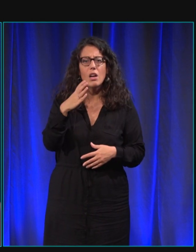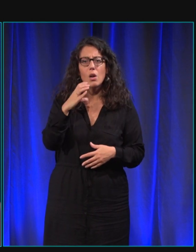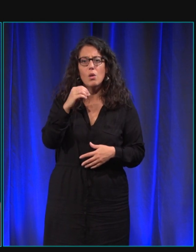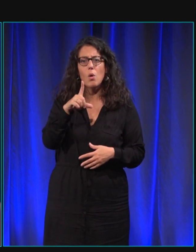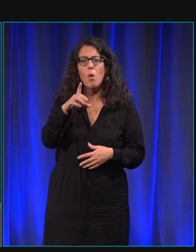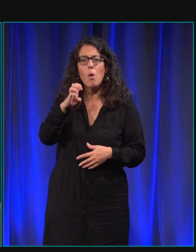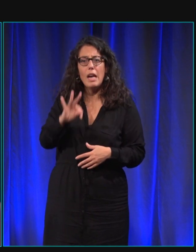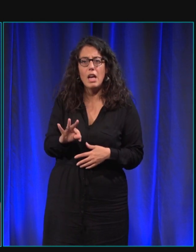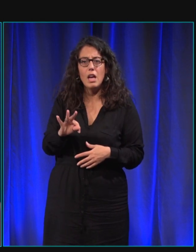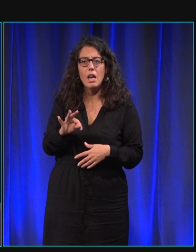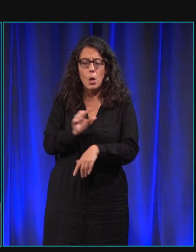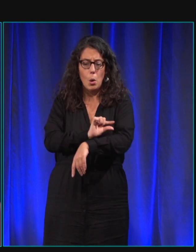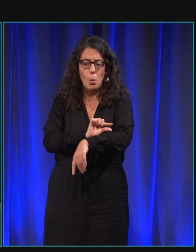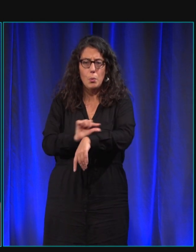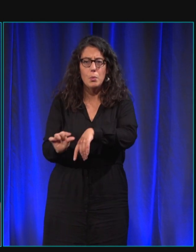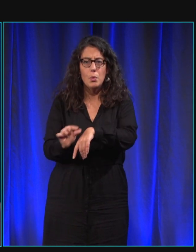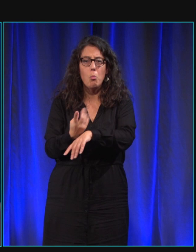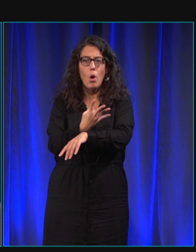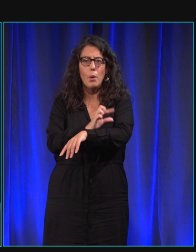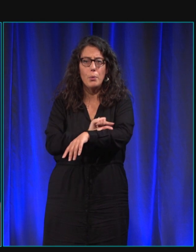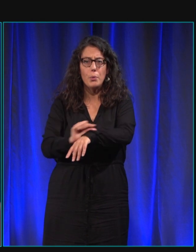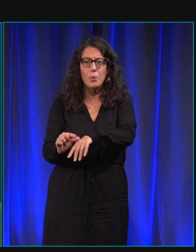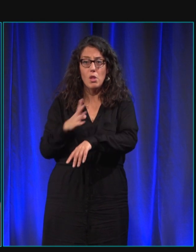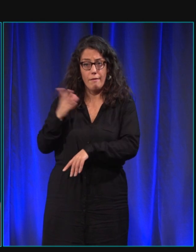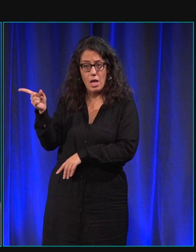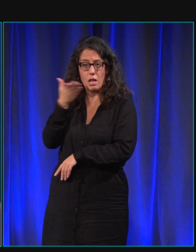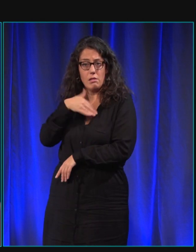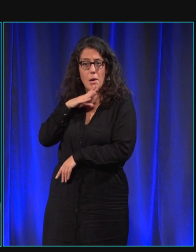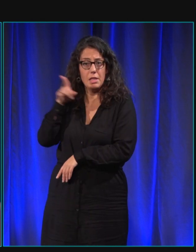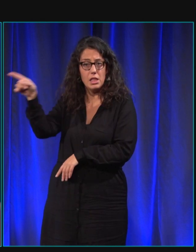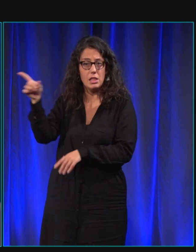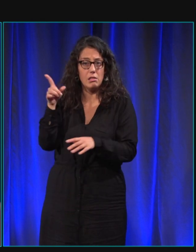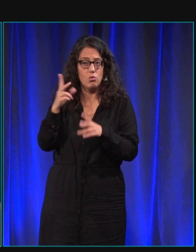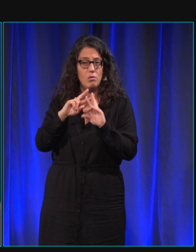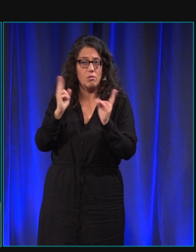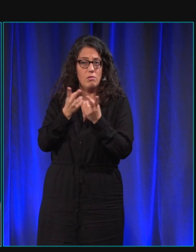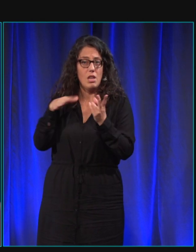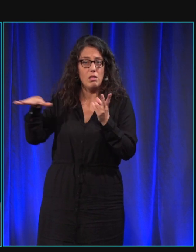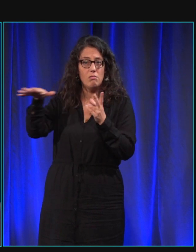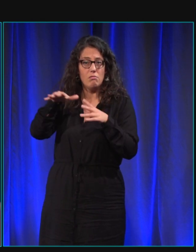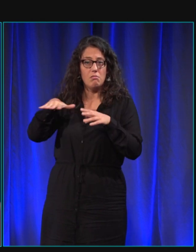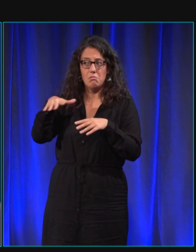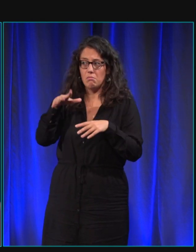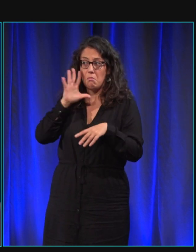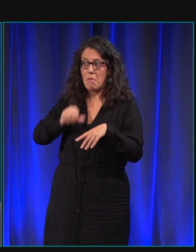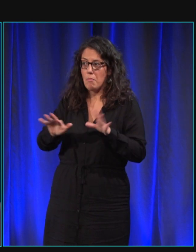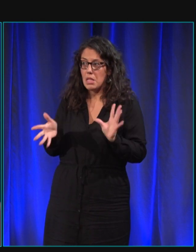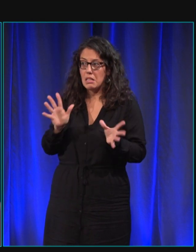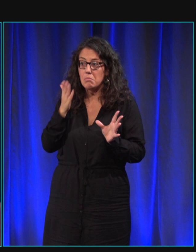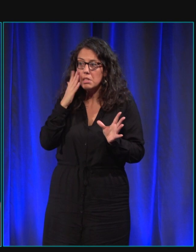rats donc il y avait un cet après-midi dans les démonstrations dans le hall de la cité des sciences je ne pas si vous étiez là et vous l'avez vu